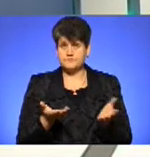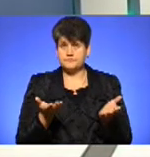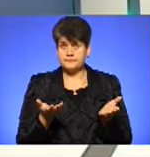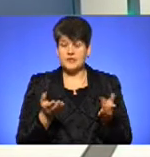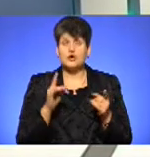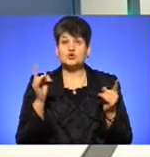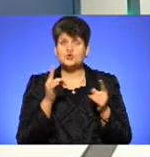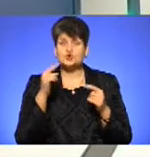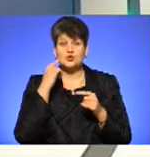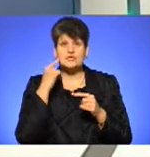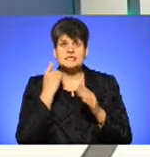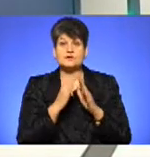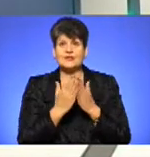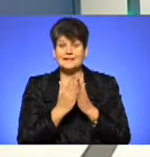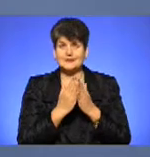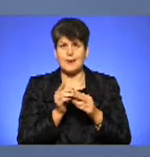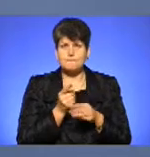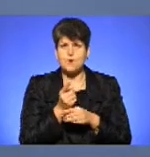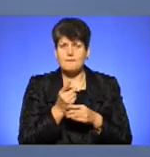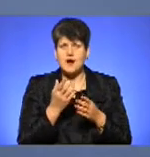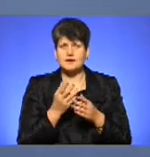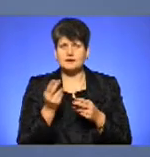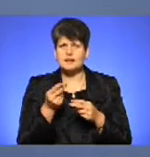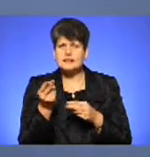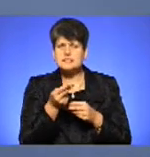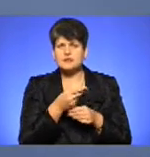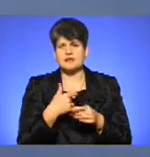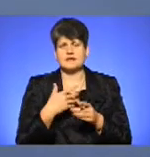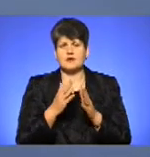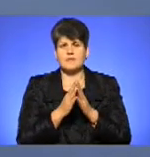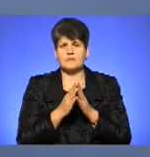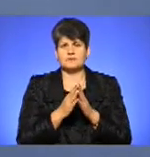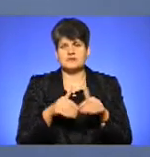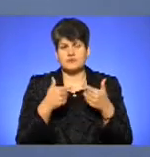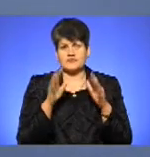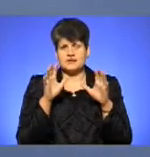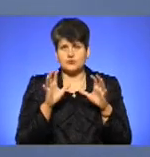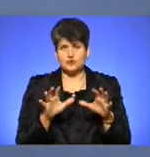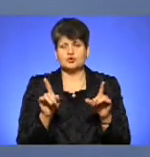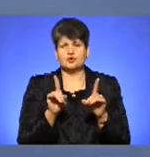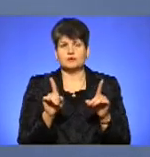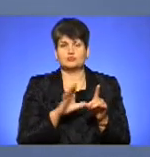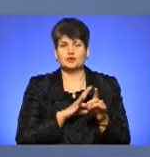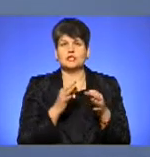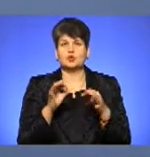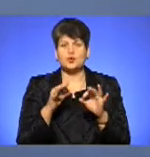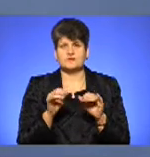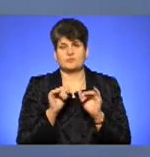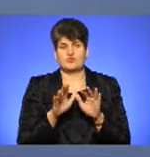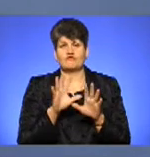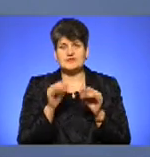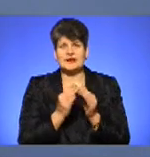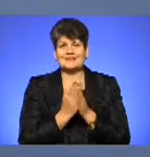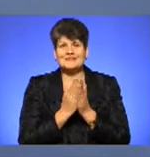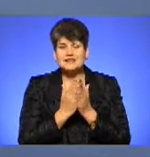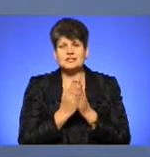Щодо російської книги пропагандистської, я запропонував закон, парламент підтримав про запровадження дозвільної процедури. Тобто вся книжка тепер